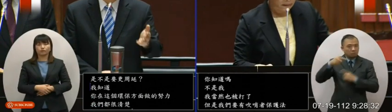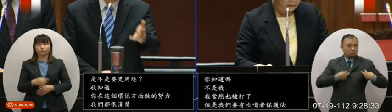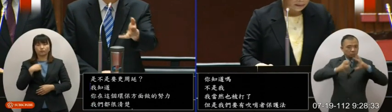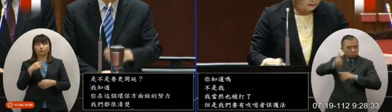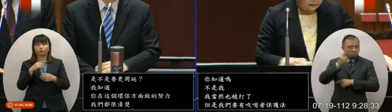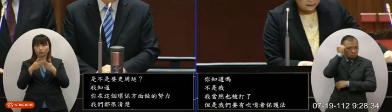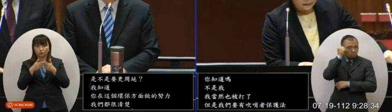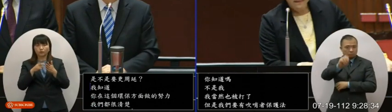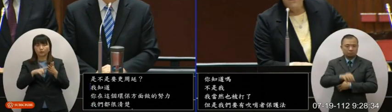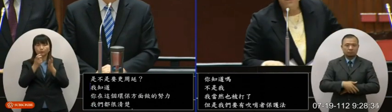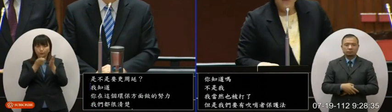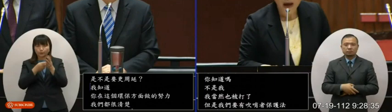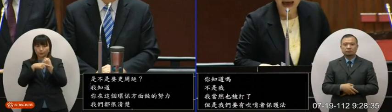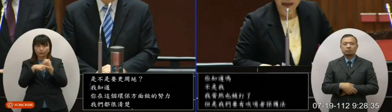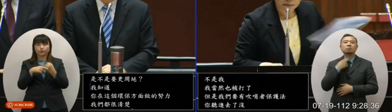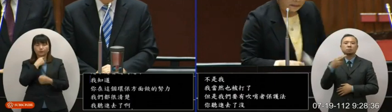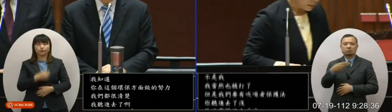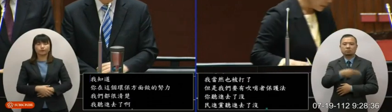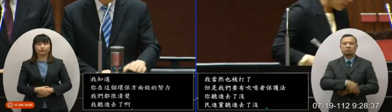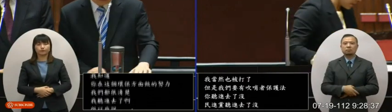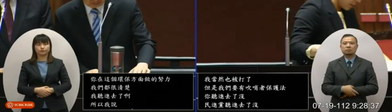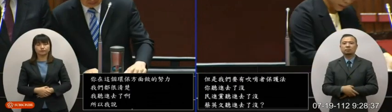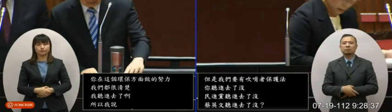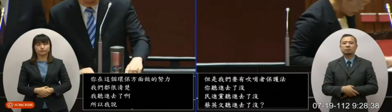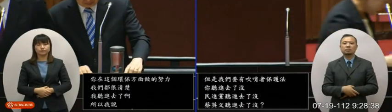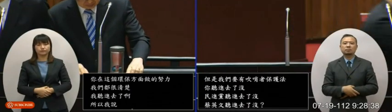没所以我才说我们需要很好的演绎谢谢对谢谢大家